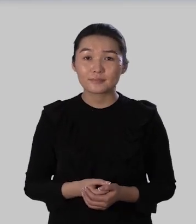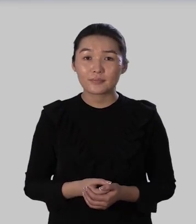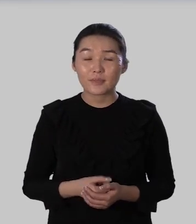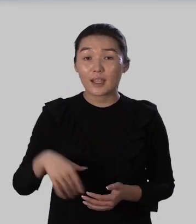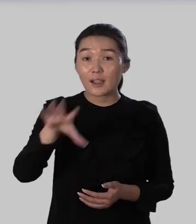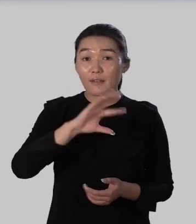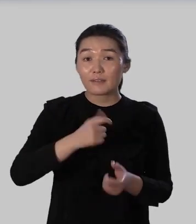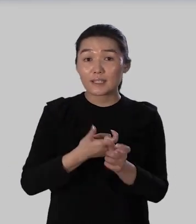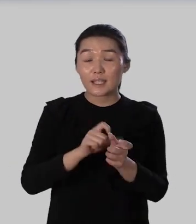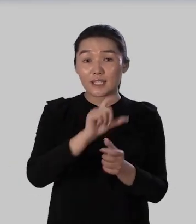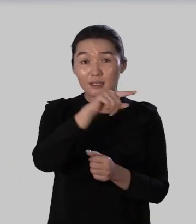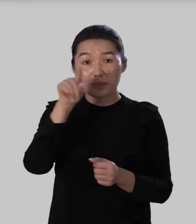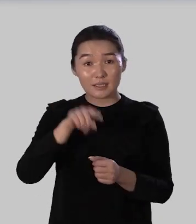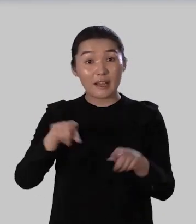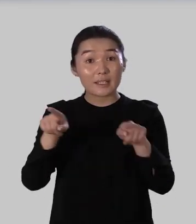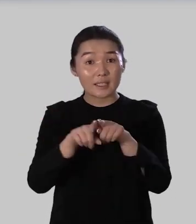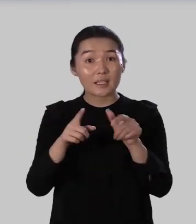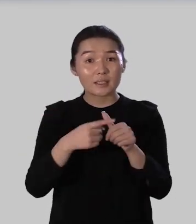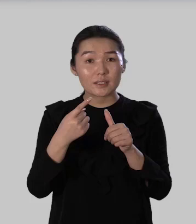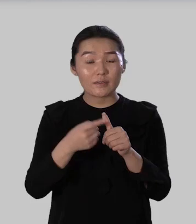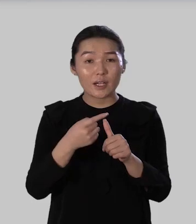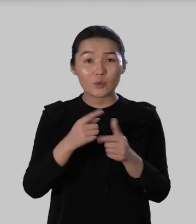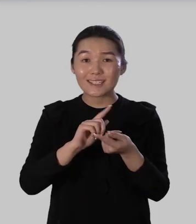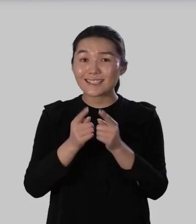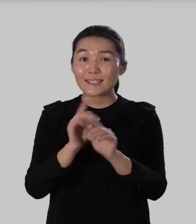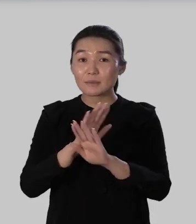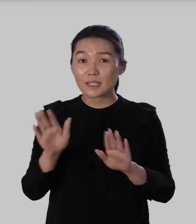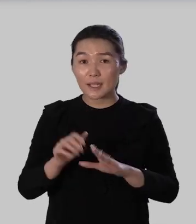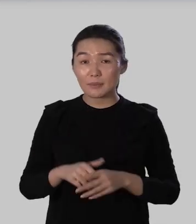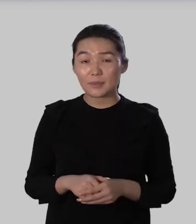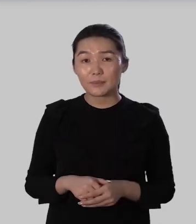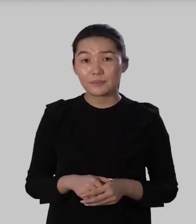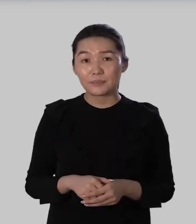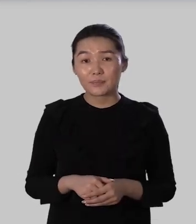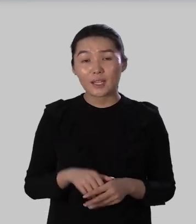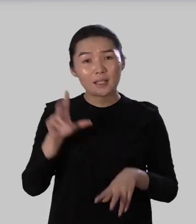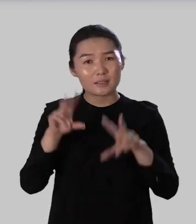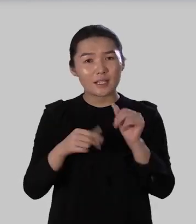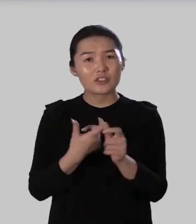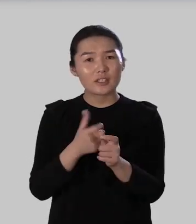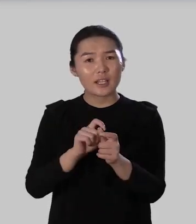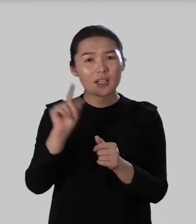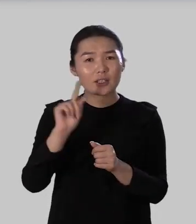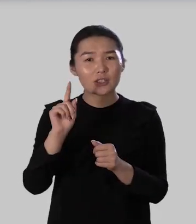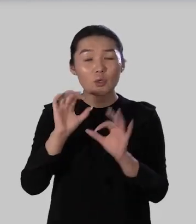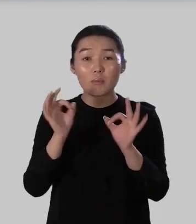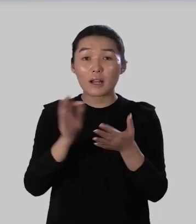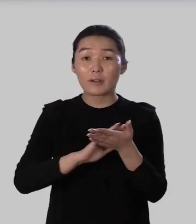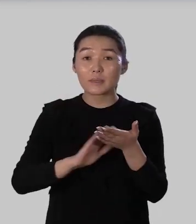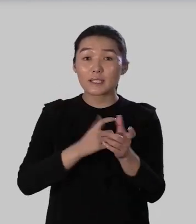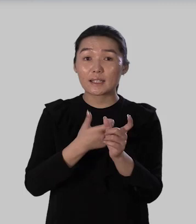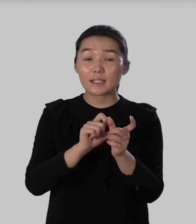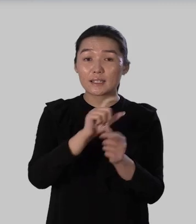все эти приставки так и называются неизменяемыми значит ли это что